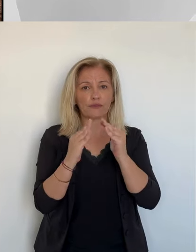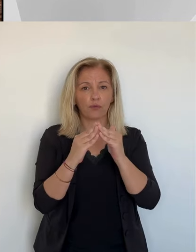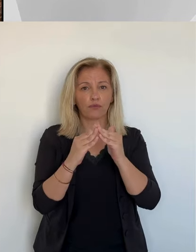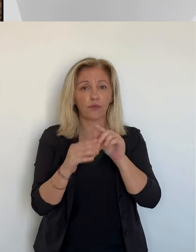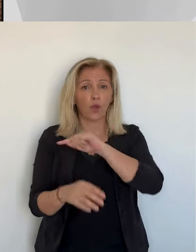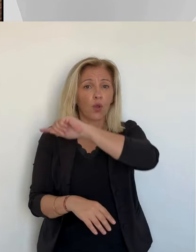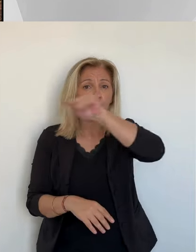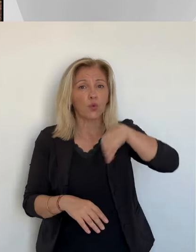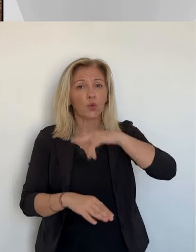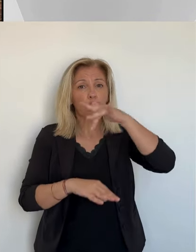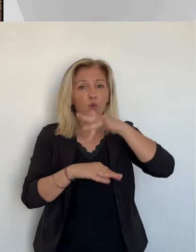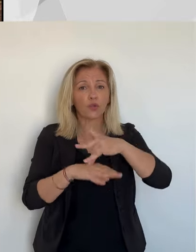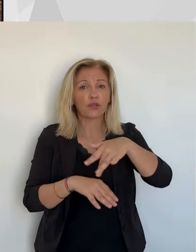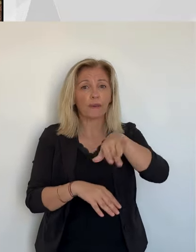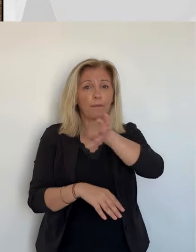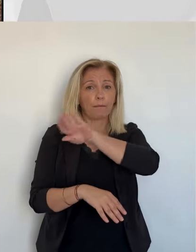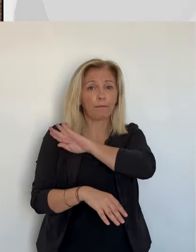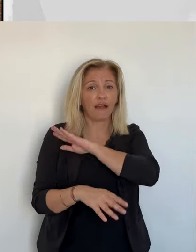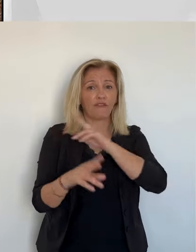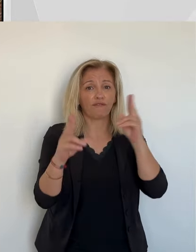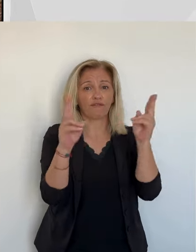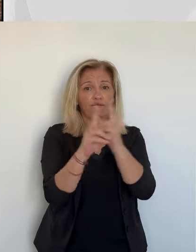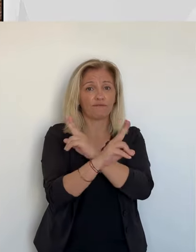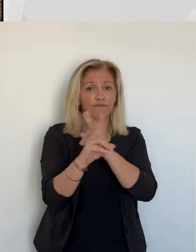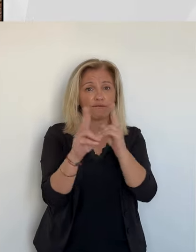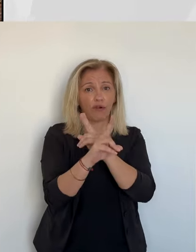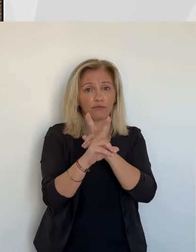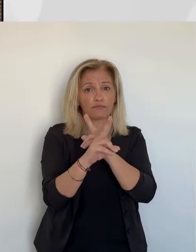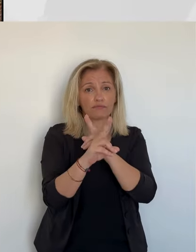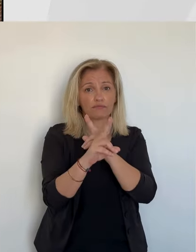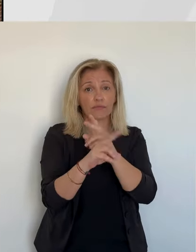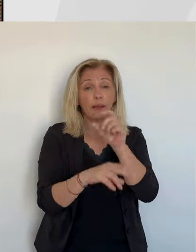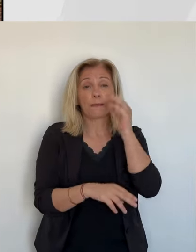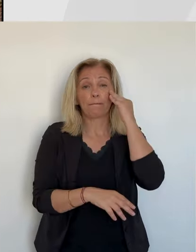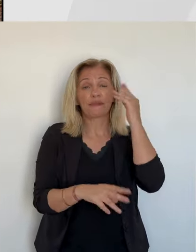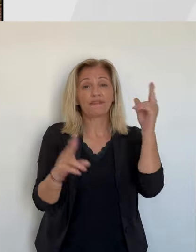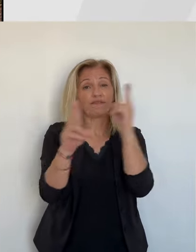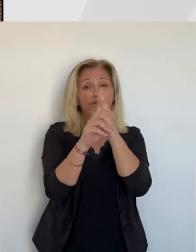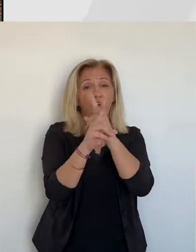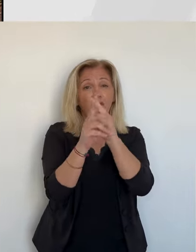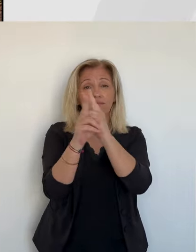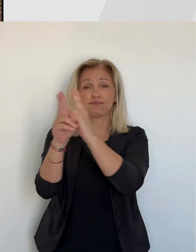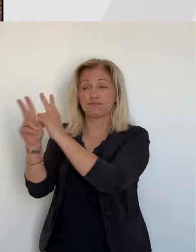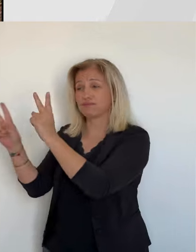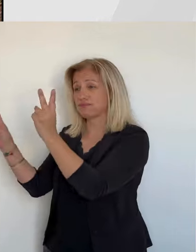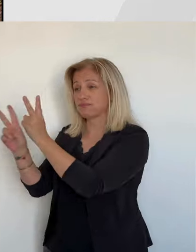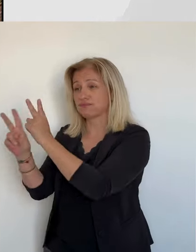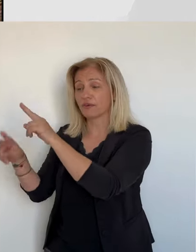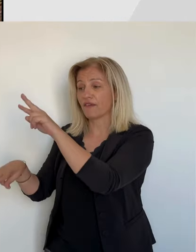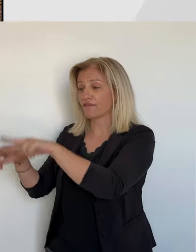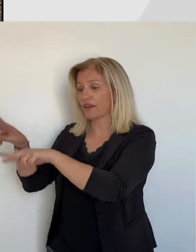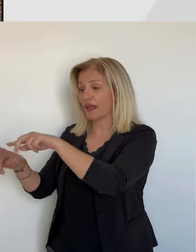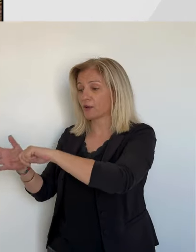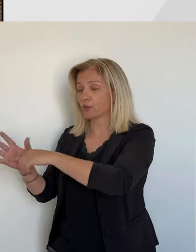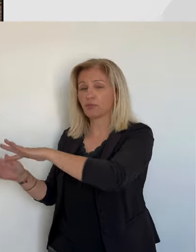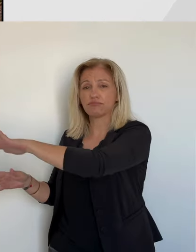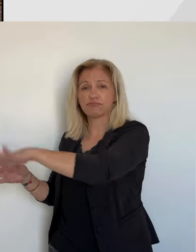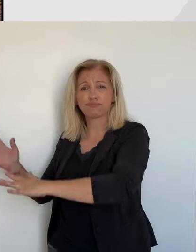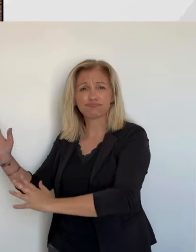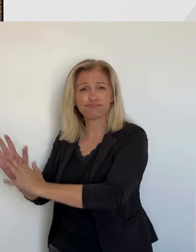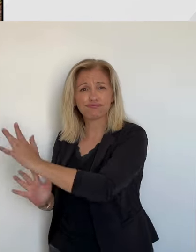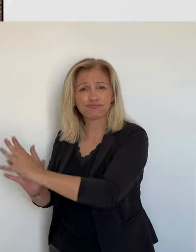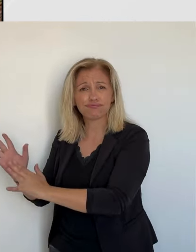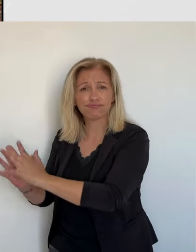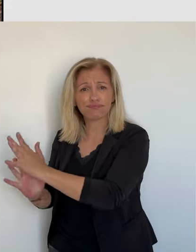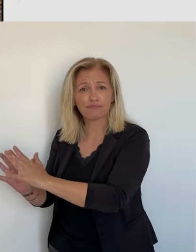Il n'y a quasiment pas de DFCI pour protéger les habitants. Donc nous, on a été touchés parce que le vent emmenait chez nous. Mais si le vent changeait, c'était